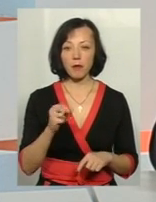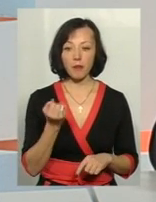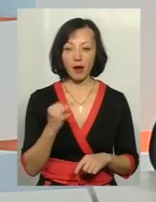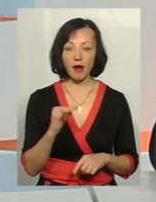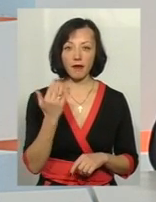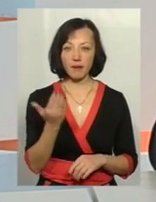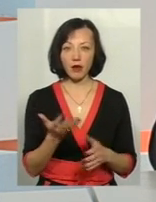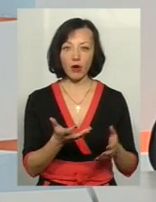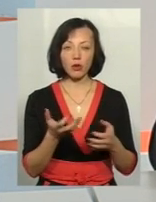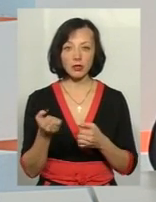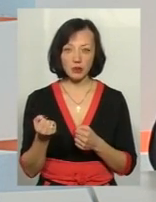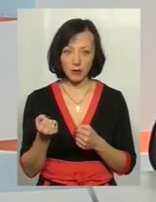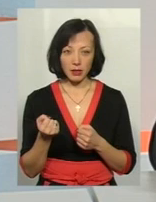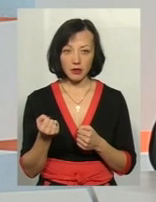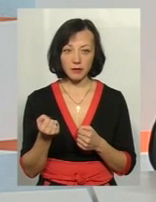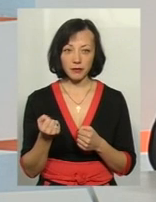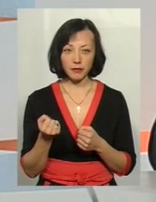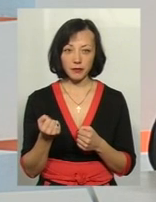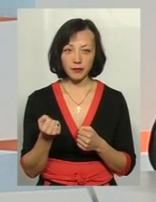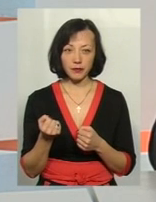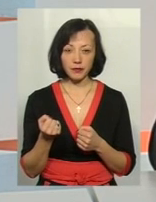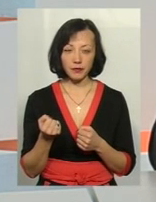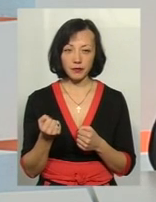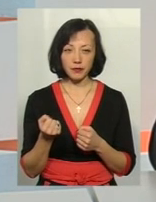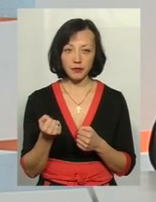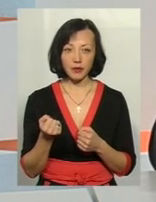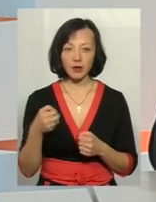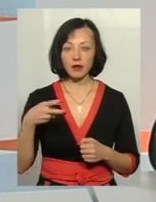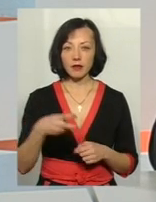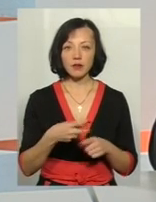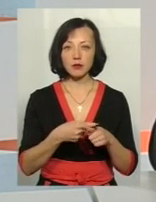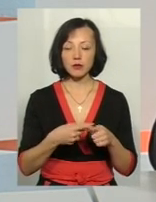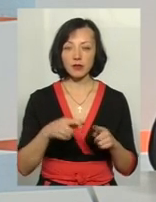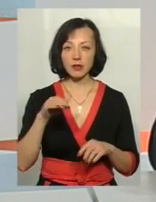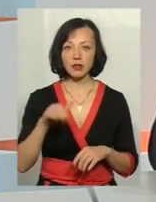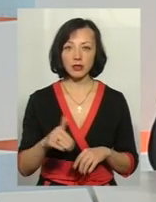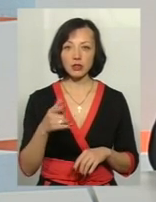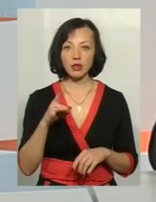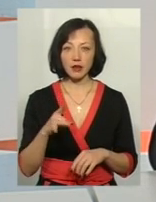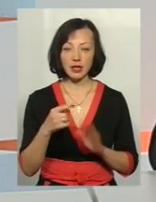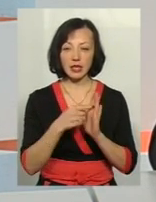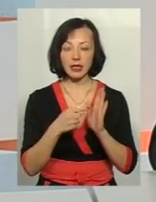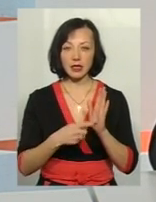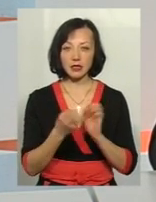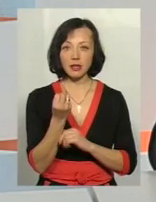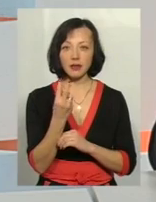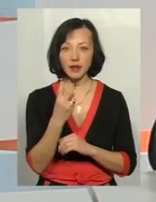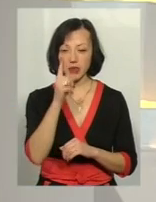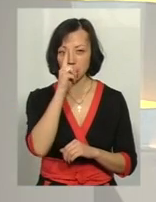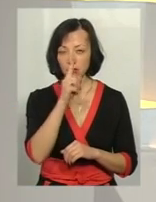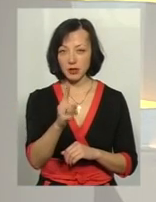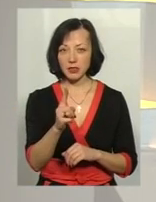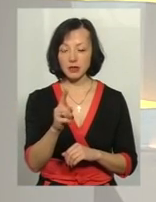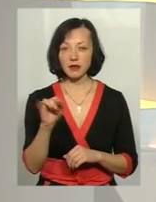отримали, скажімо, 2,5 тисячі гривень, він ділиться на 12 місяців